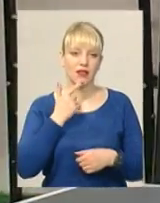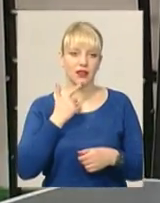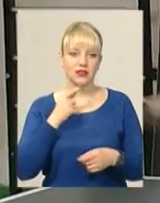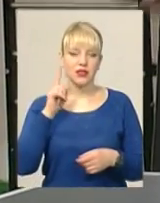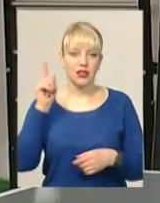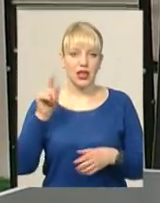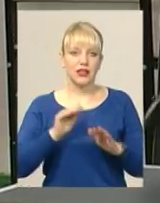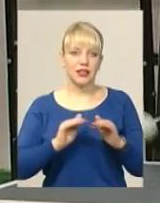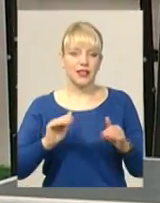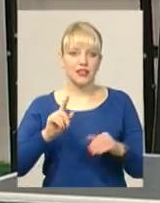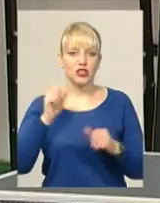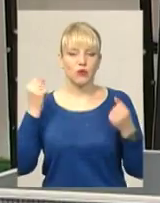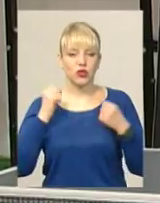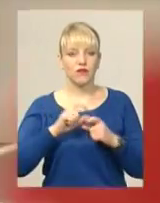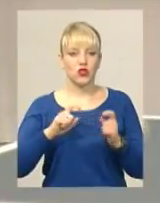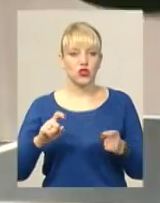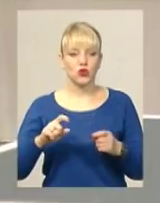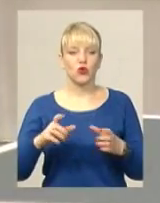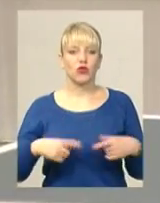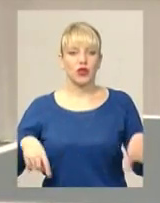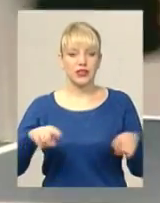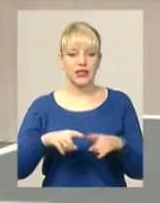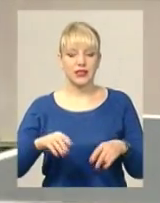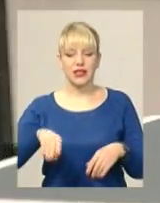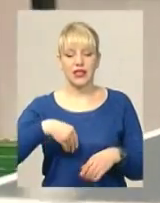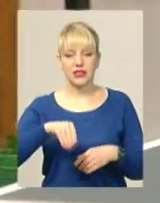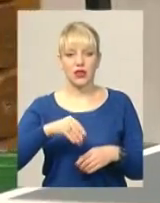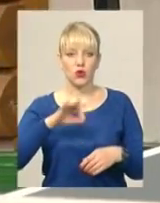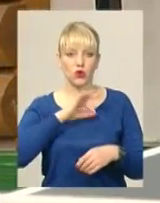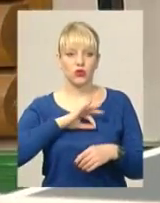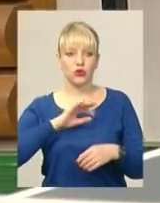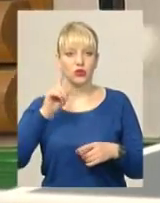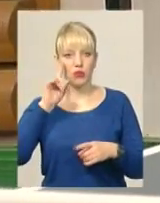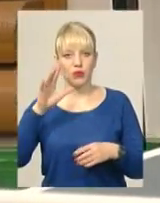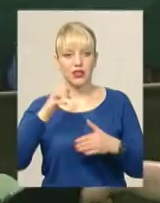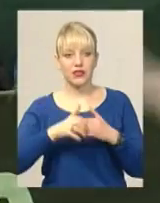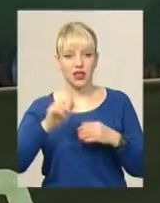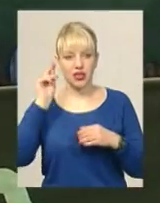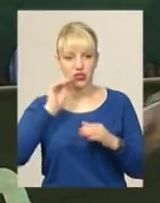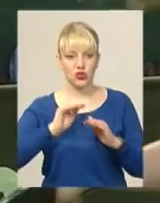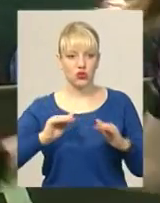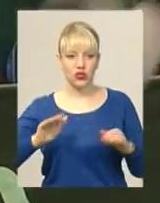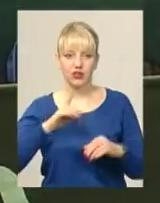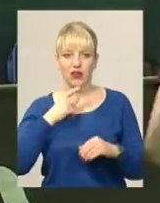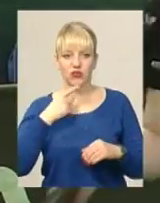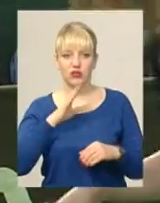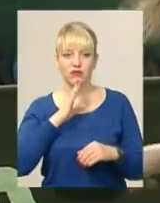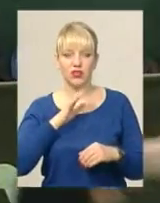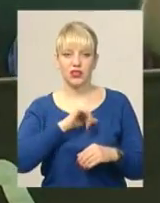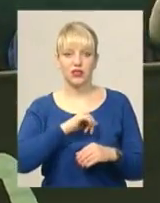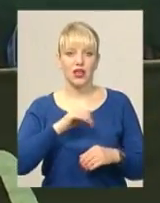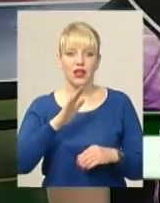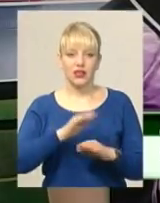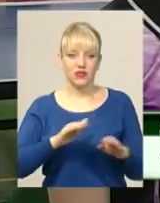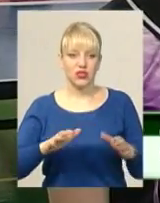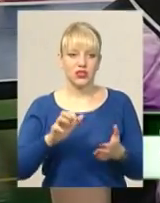У тамтешній дитячо-юнацькій спортивній школі секція настільного тенісу користується популярністю серед школярів, кажуть дівчата. Самі вони займаються спортом з